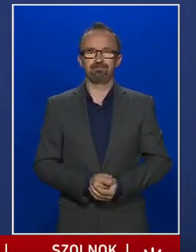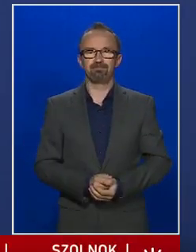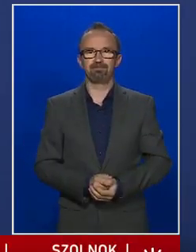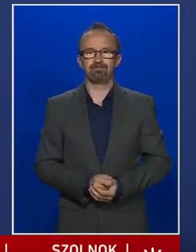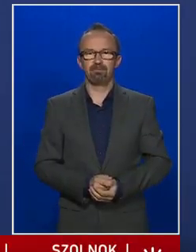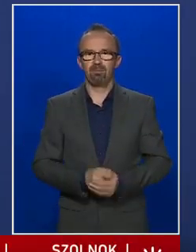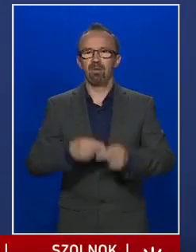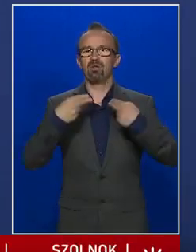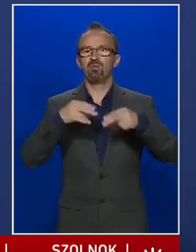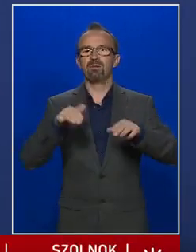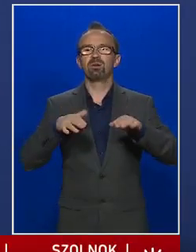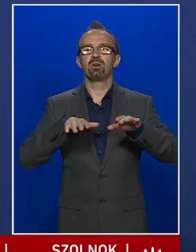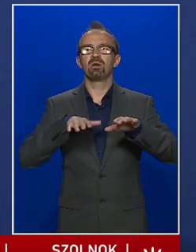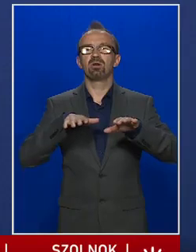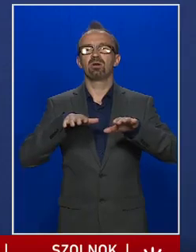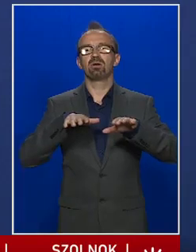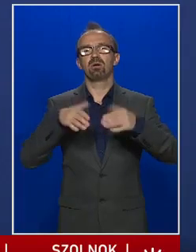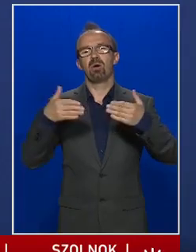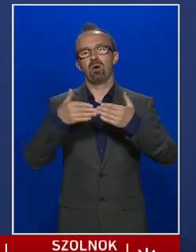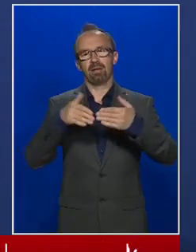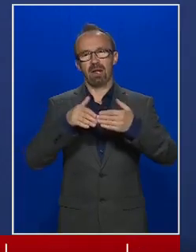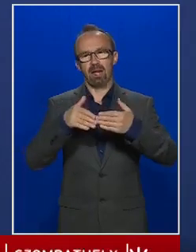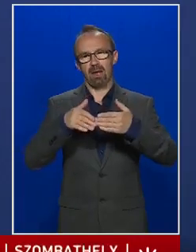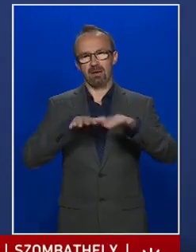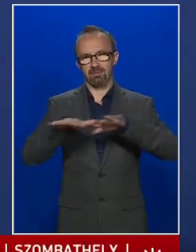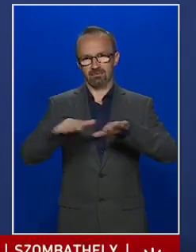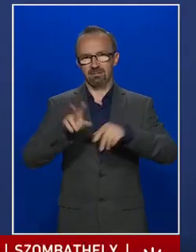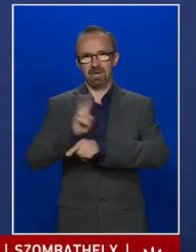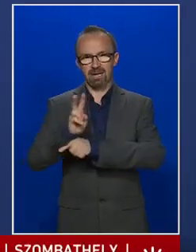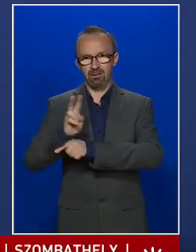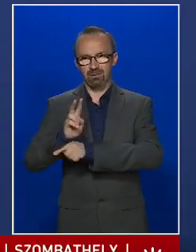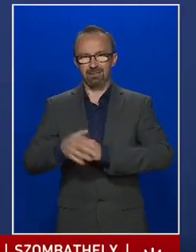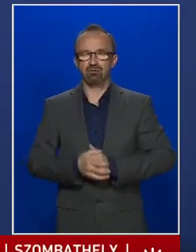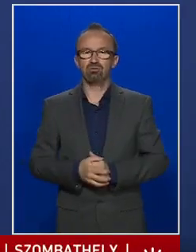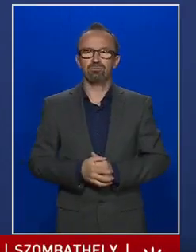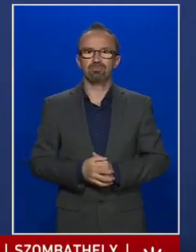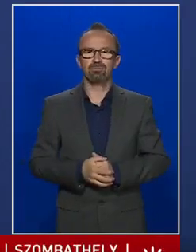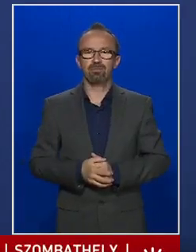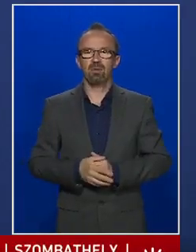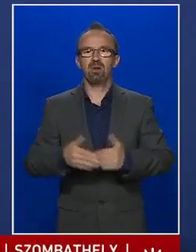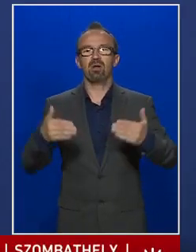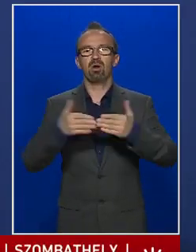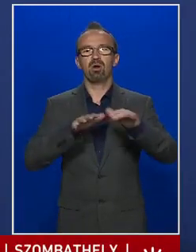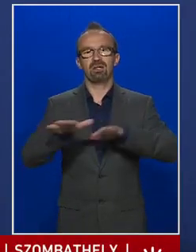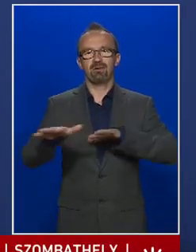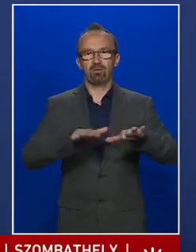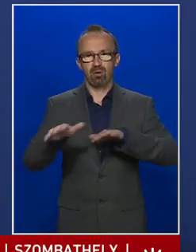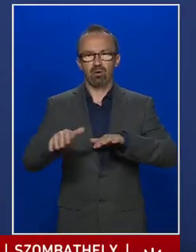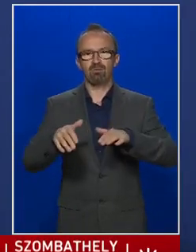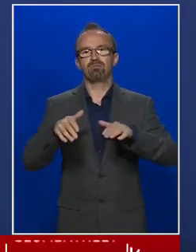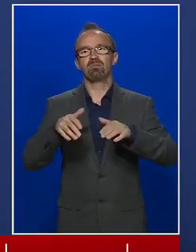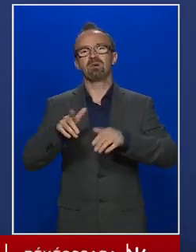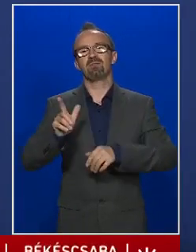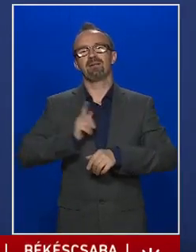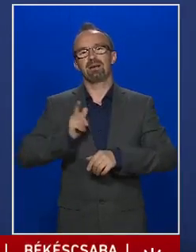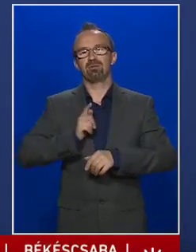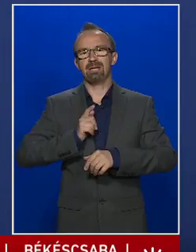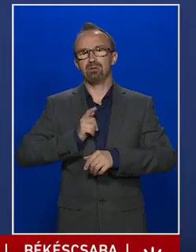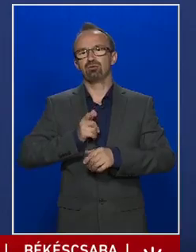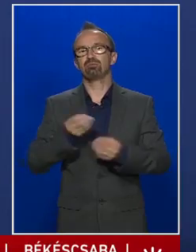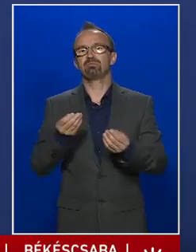Továbbra is ellátjuk a határforgalom ellenőrzéssel kapcsolatos feladatainkat. A határforgalomban, határvárakozás